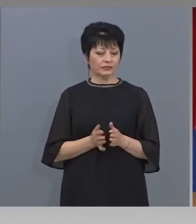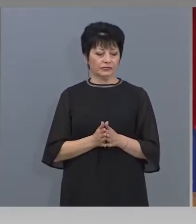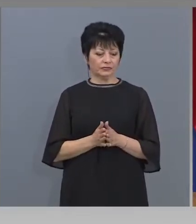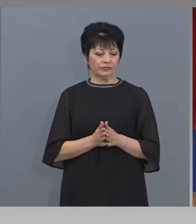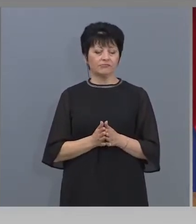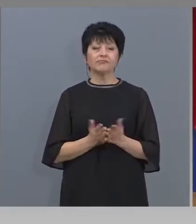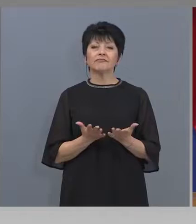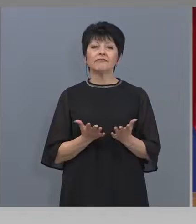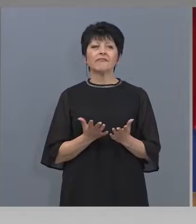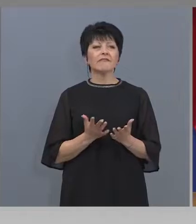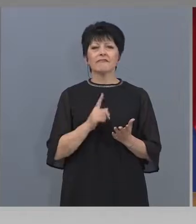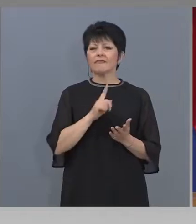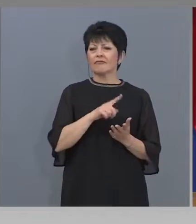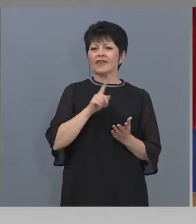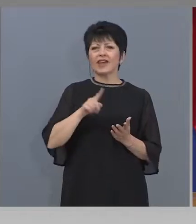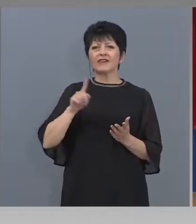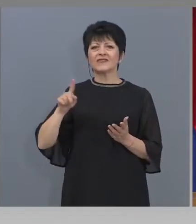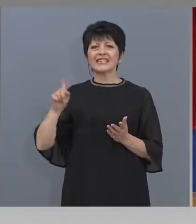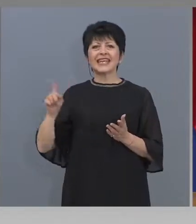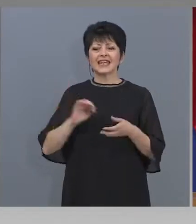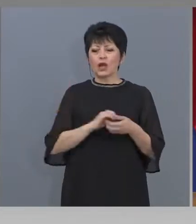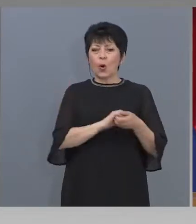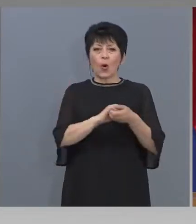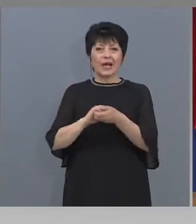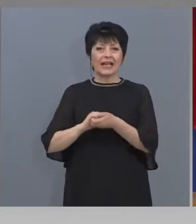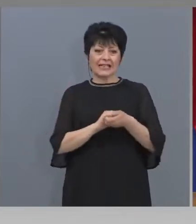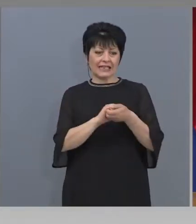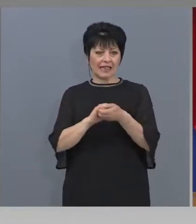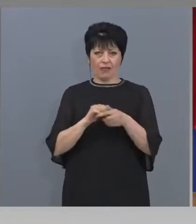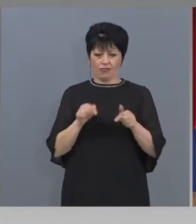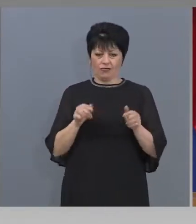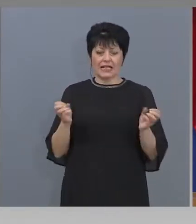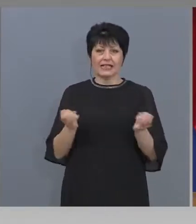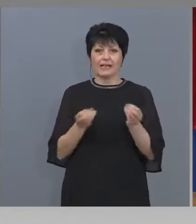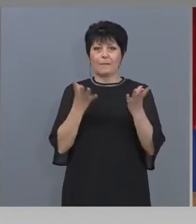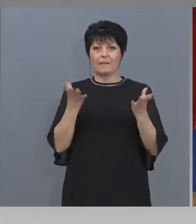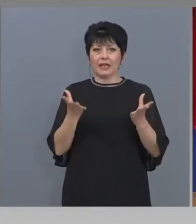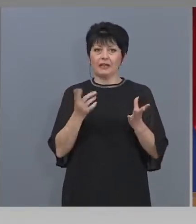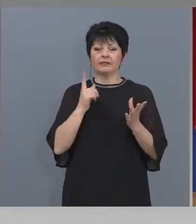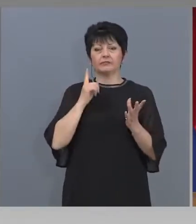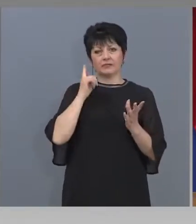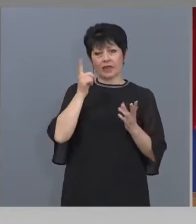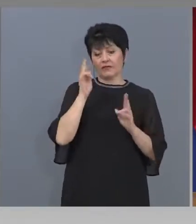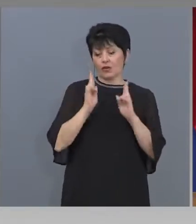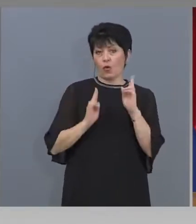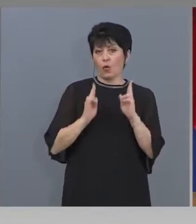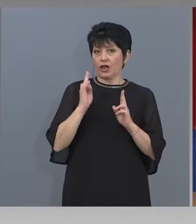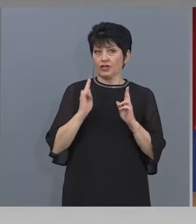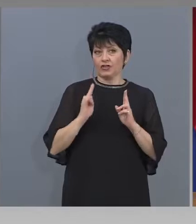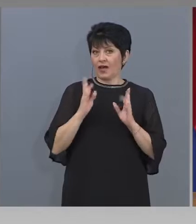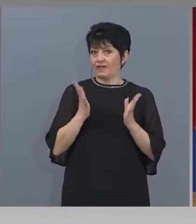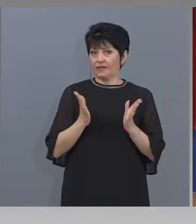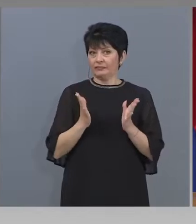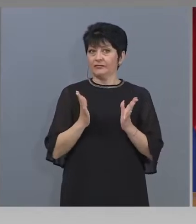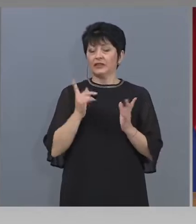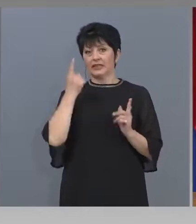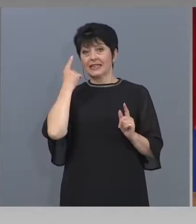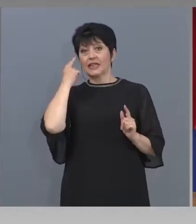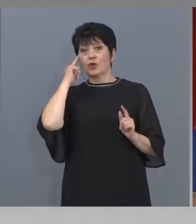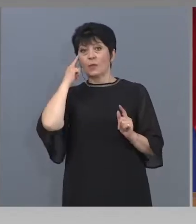Всеки организатор на събитие трябва да го решава по-отделно и да се съобразява с мерките. Със сигурност